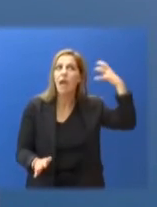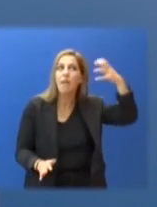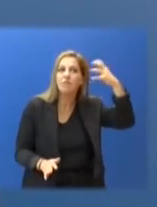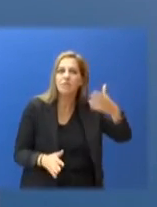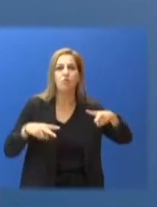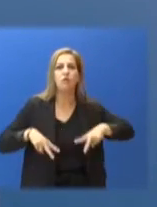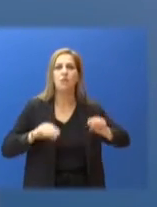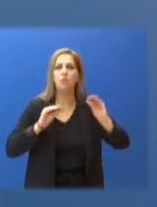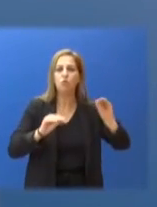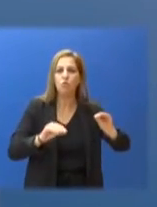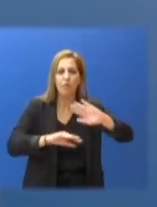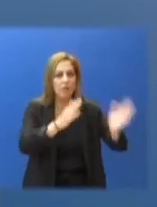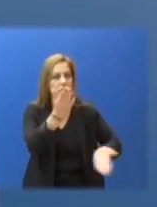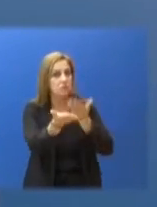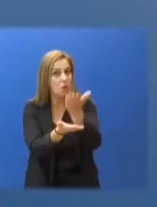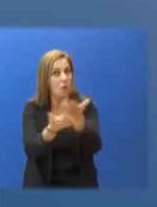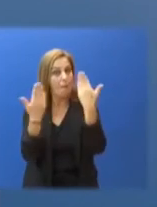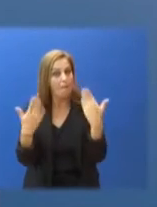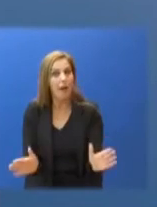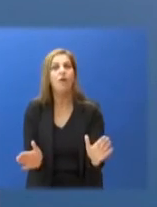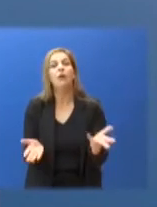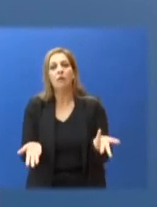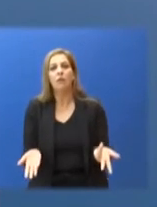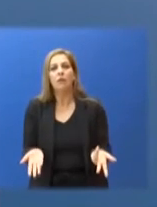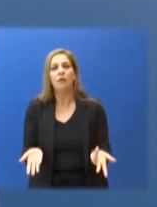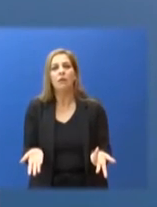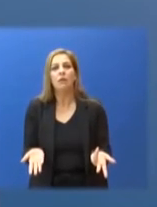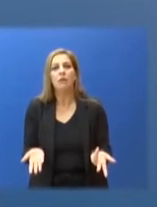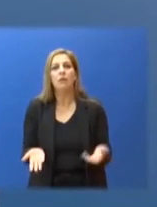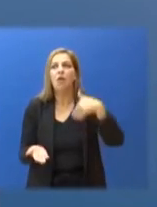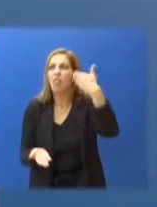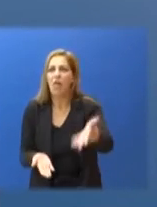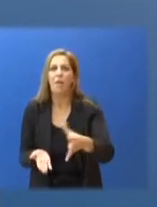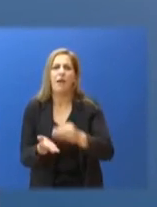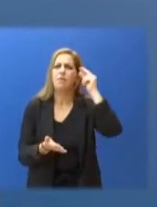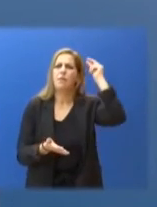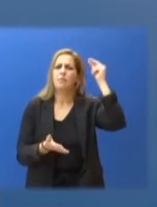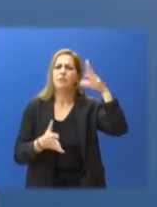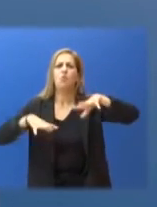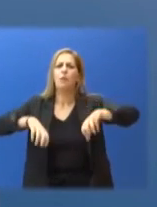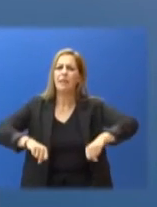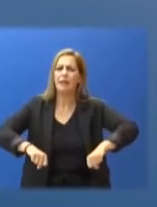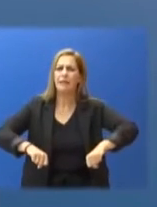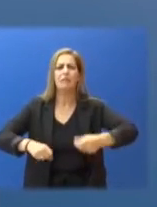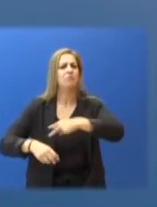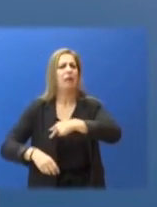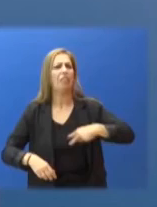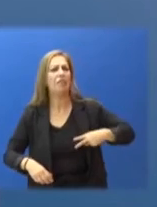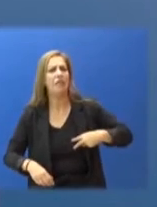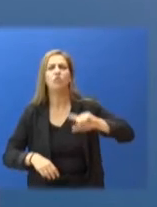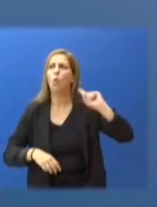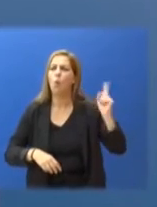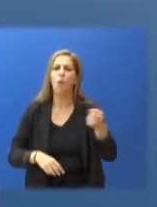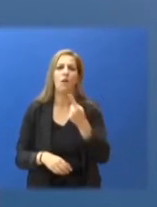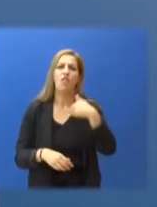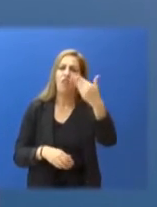το Υπουργείο Παιδείας έχει υιοθετήσει και προφανώς θα εμπλακούν και άλλοι, Περτανικές Αρχές αργότερα για τα πανεπιστήμια, οι καθηγητές στα σχολεία.